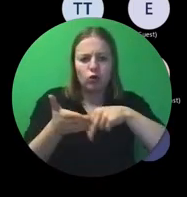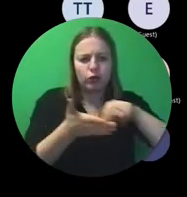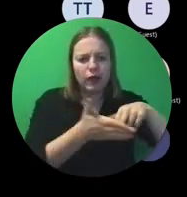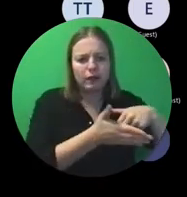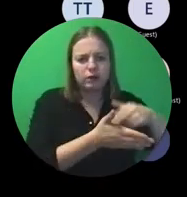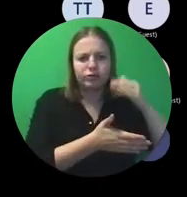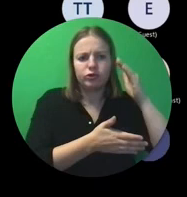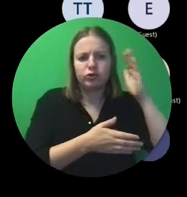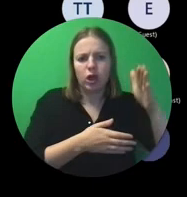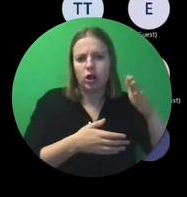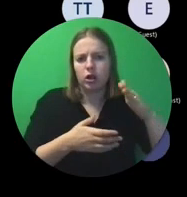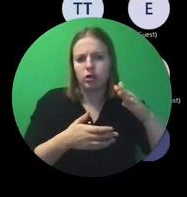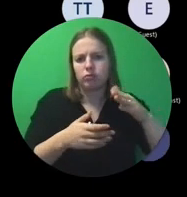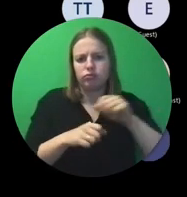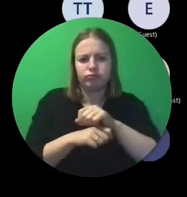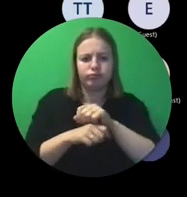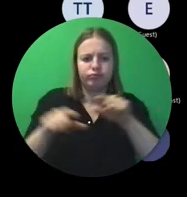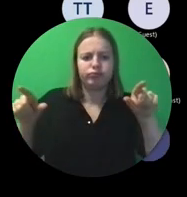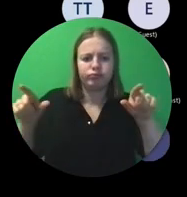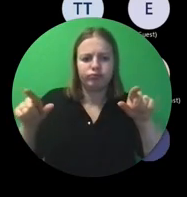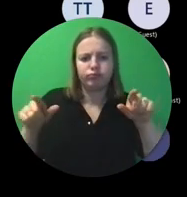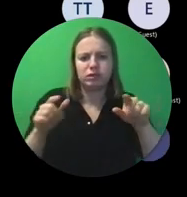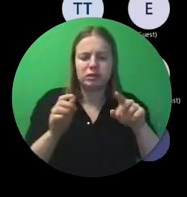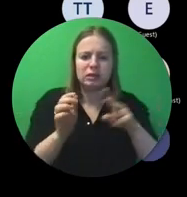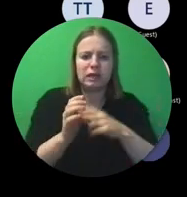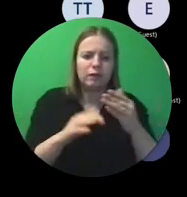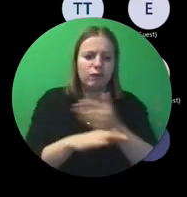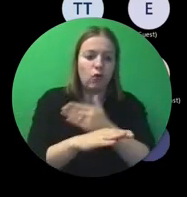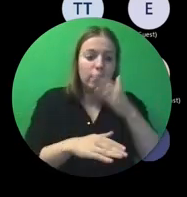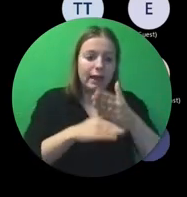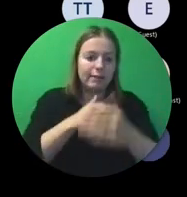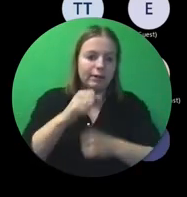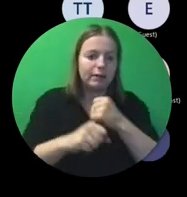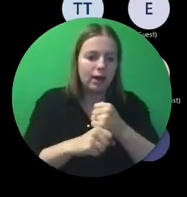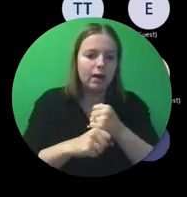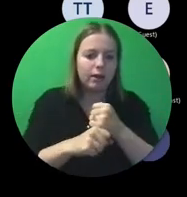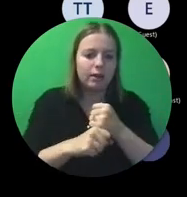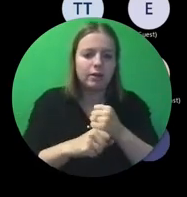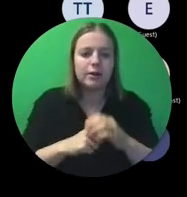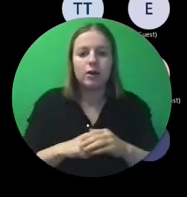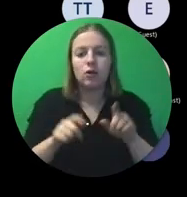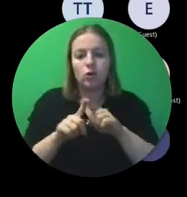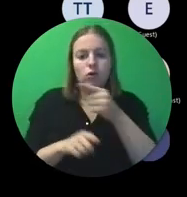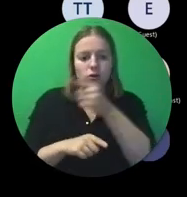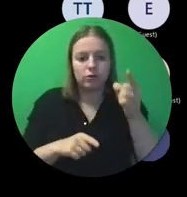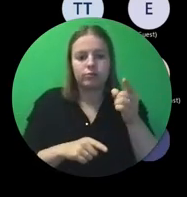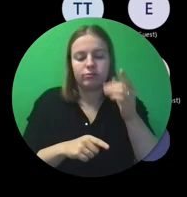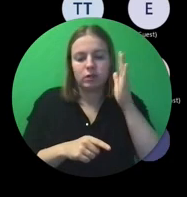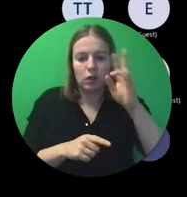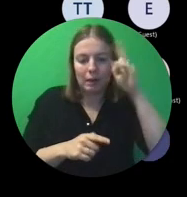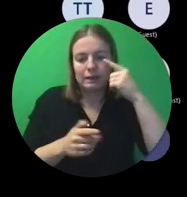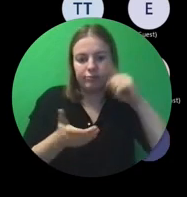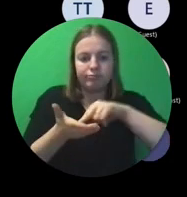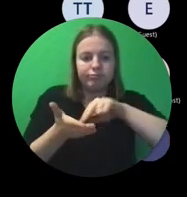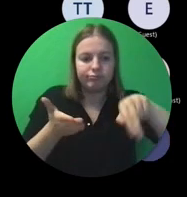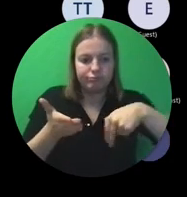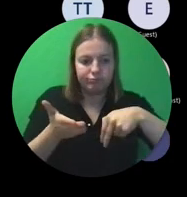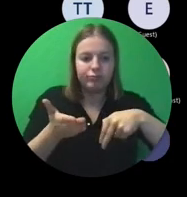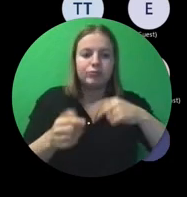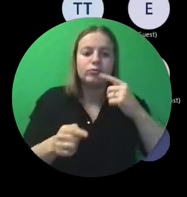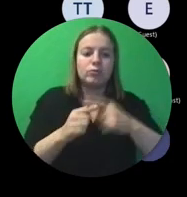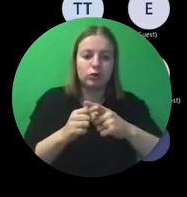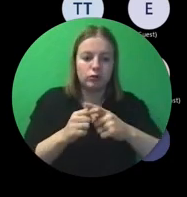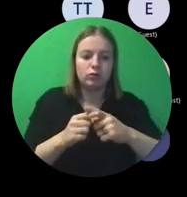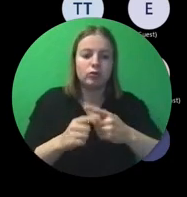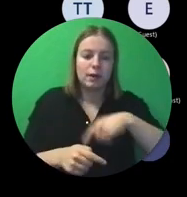buiten gaan zijn en bij jullie. Zeker voor het eind van het jaar. Ook door jullie ondertekend, normaal gezien. En wellicht ook het voorschot